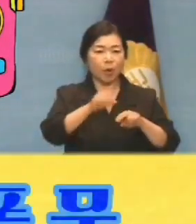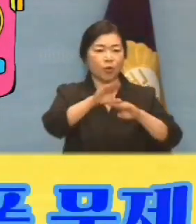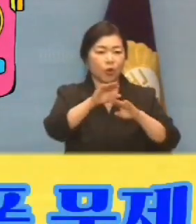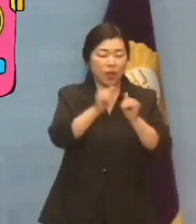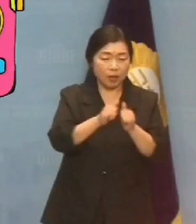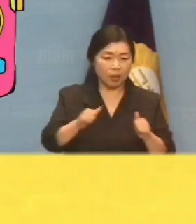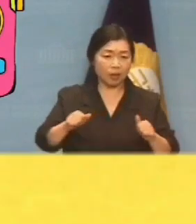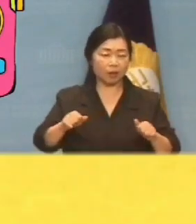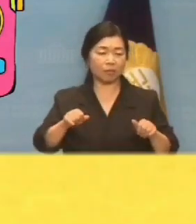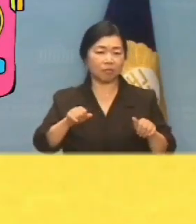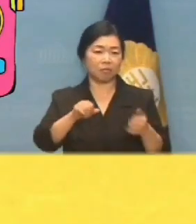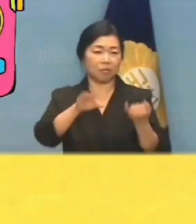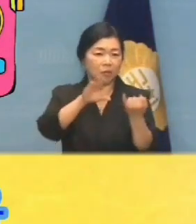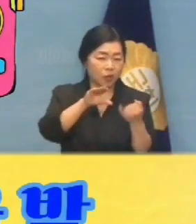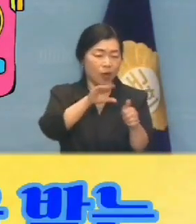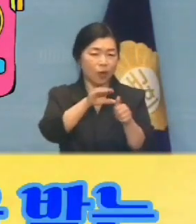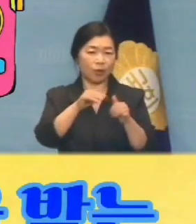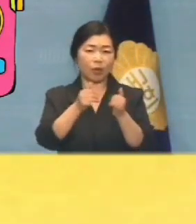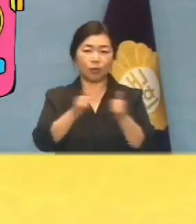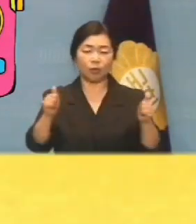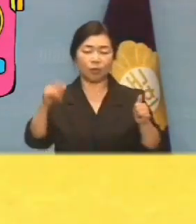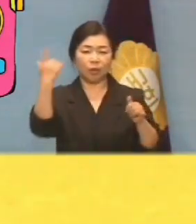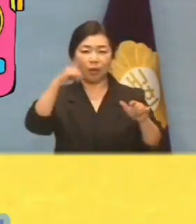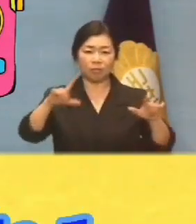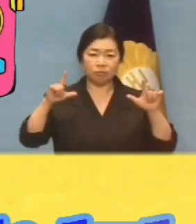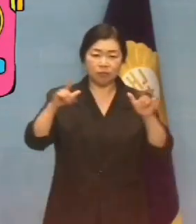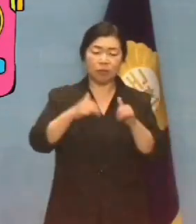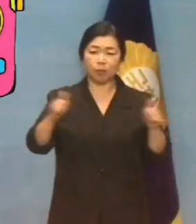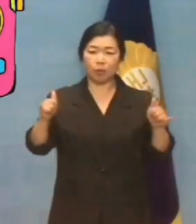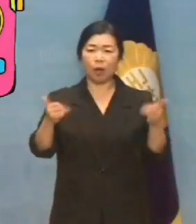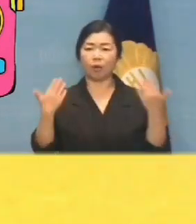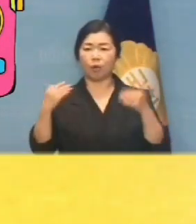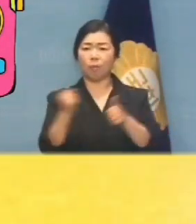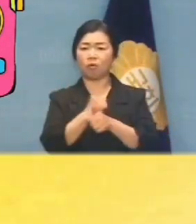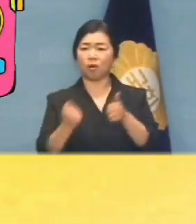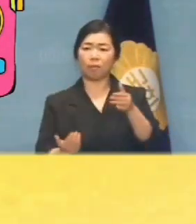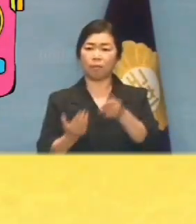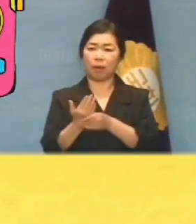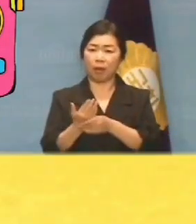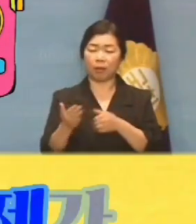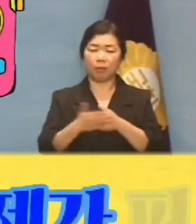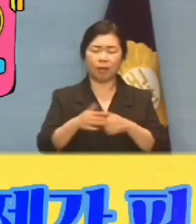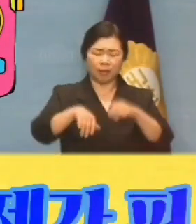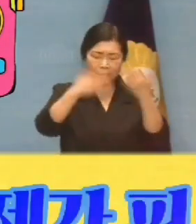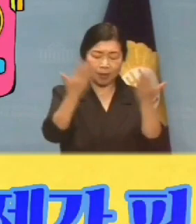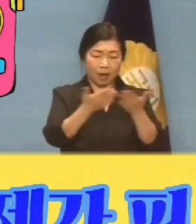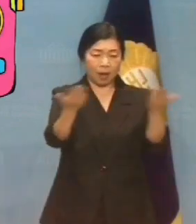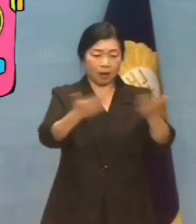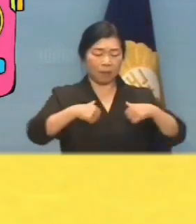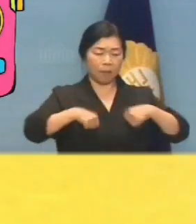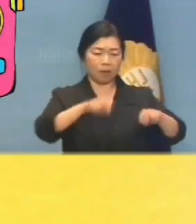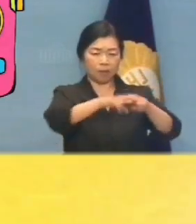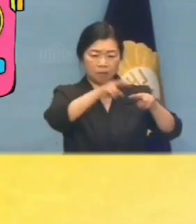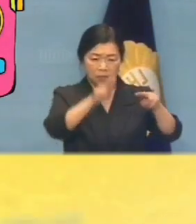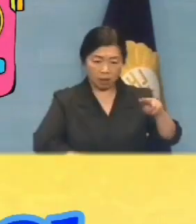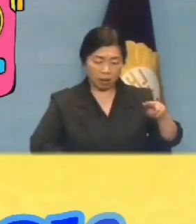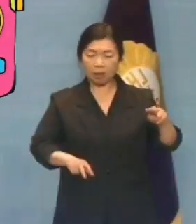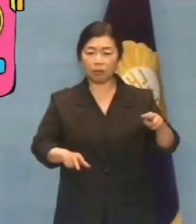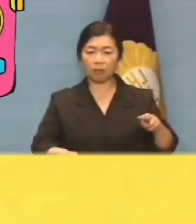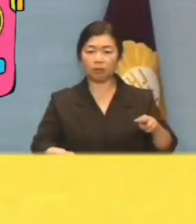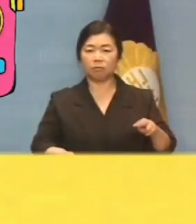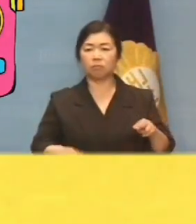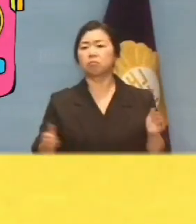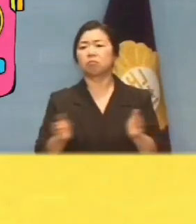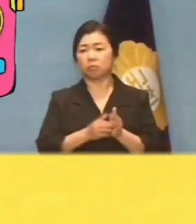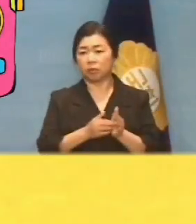학폭문제로 사회적 비판을 받는 것이 대한민국입니다. 그만큼 학폭문제가 피해자에게 치유할 수